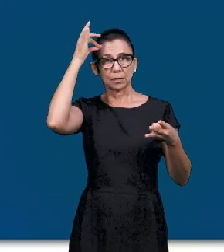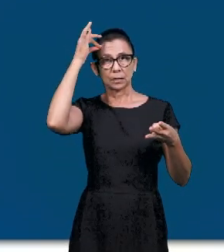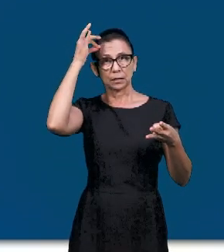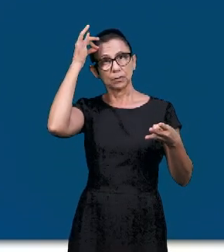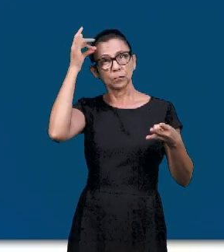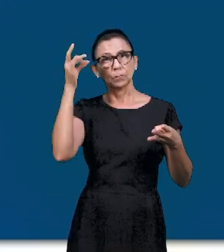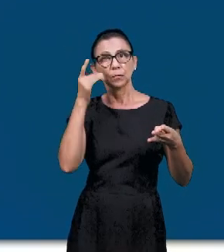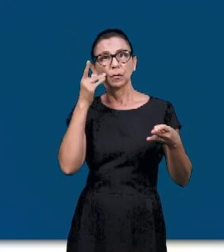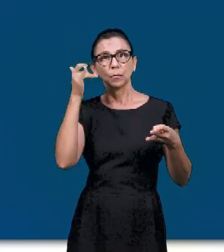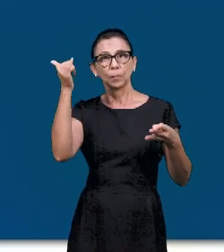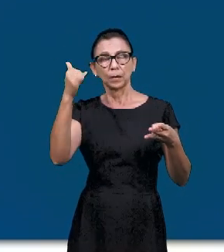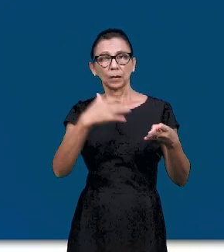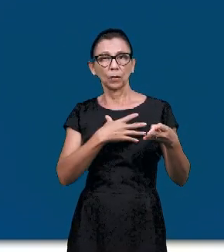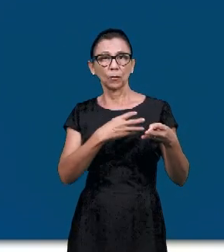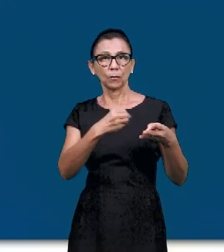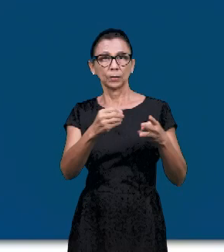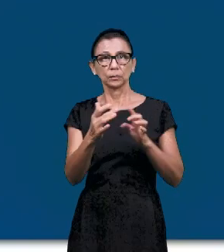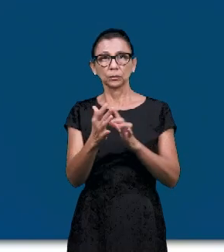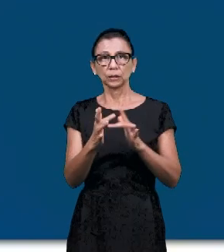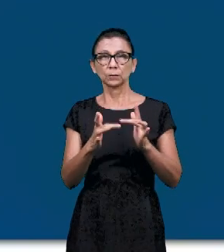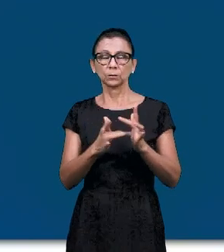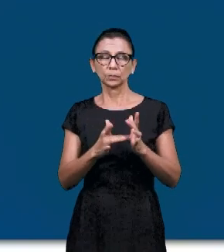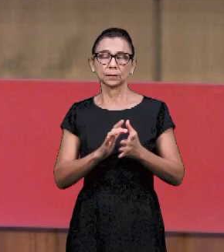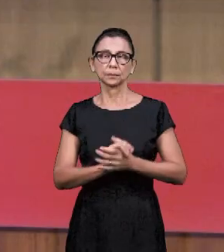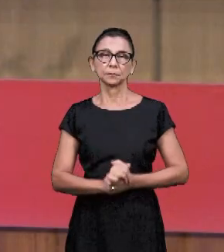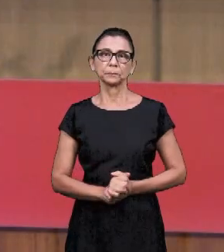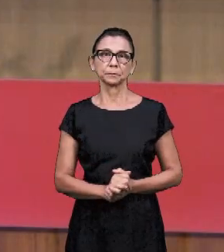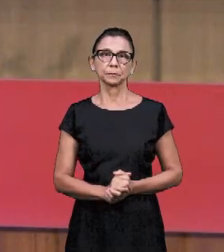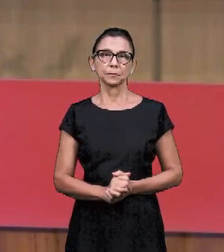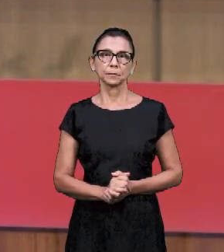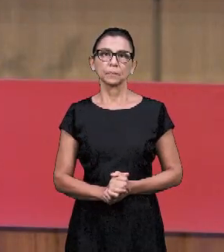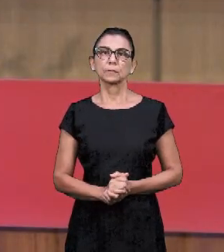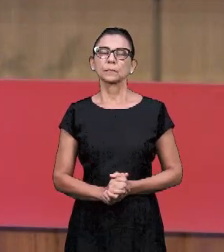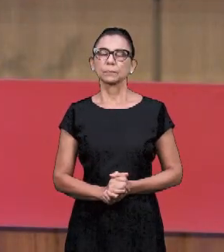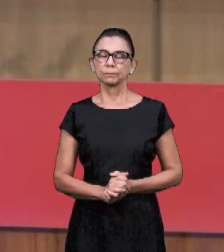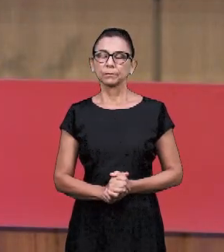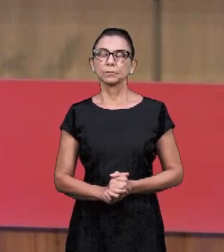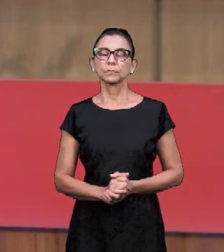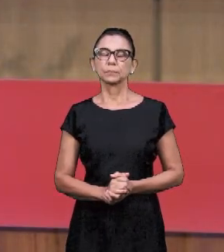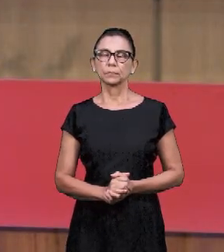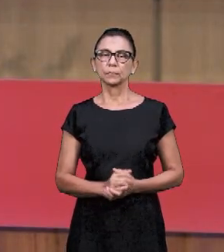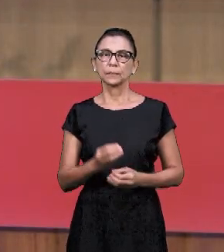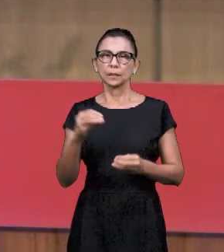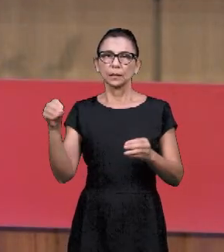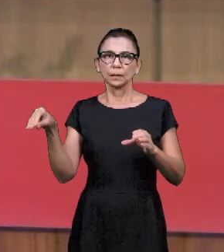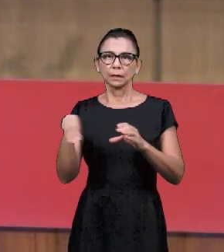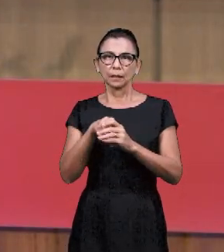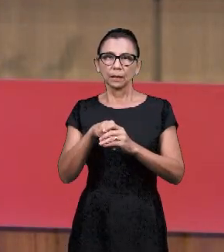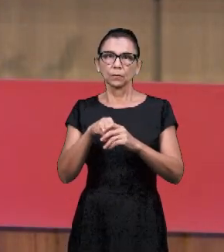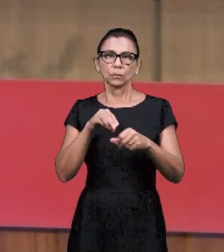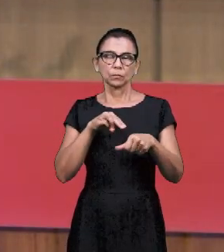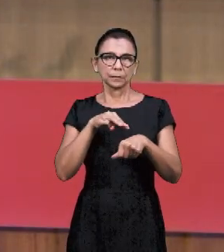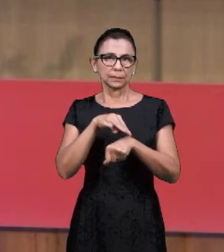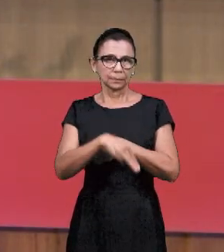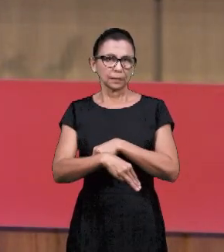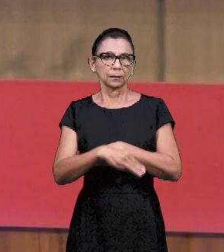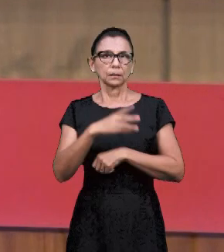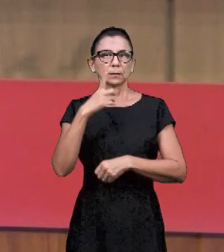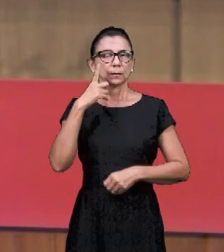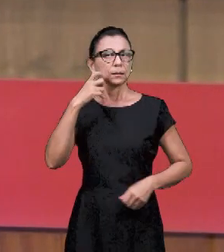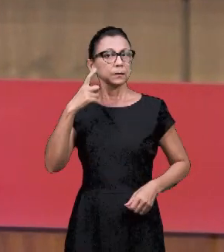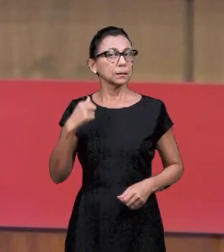основополагающие. Дух, Слово и тело. В служении.